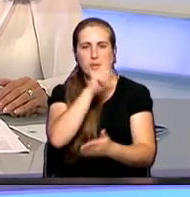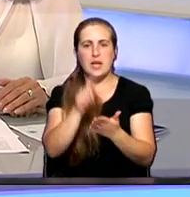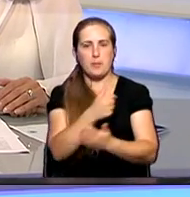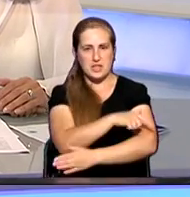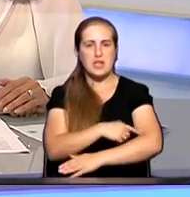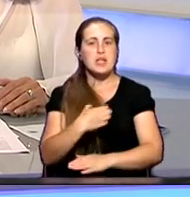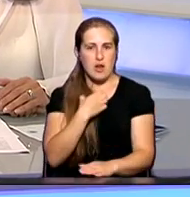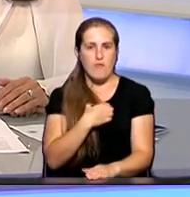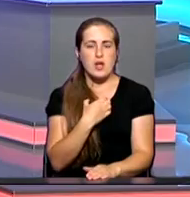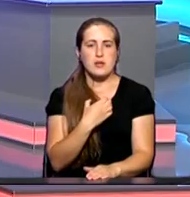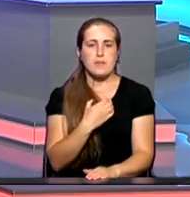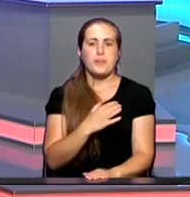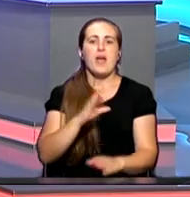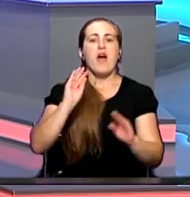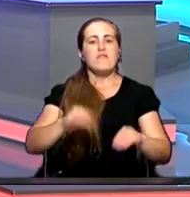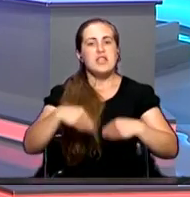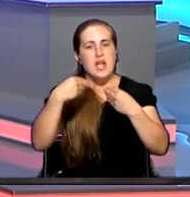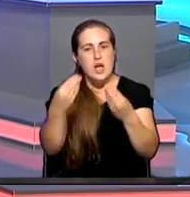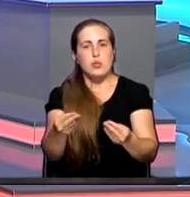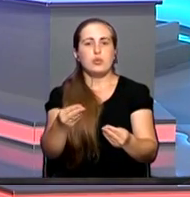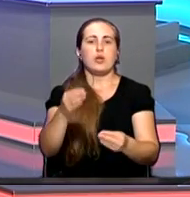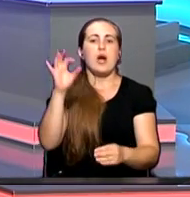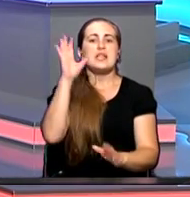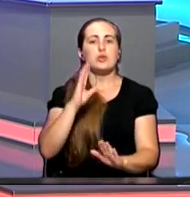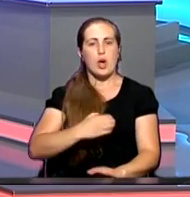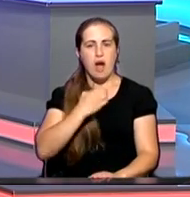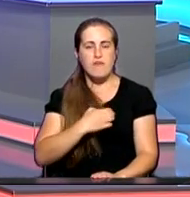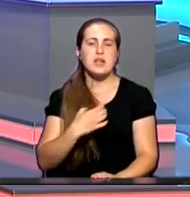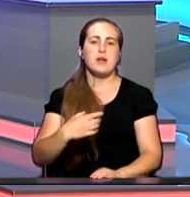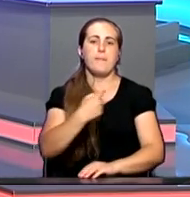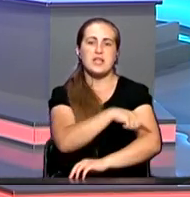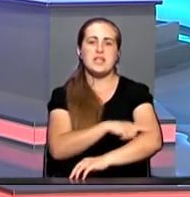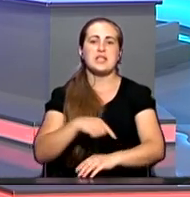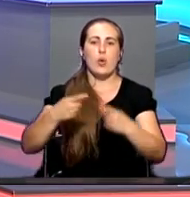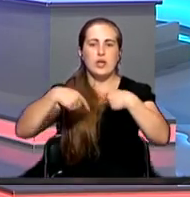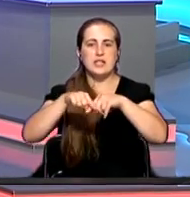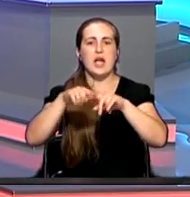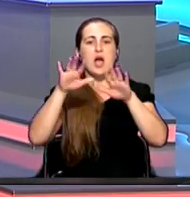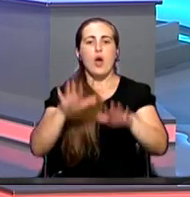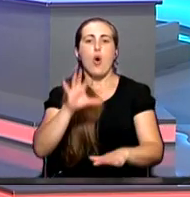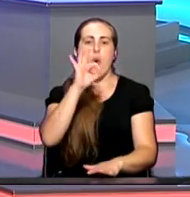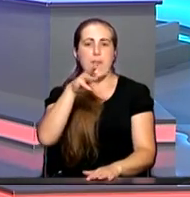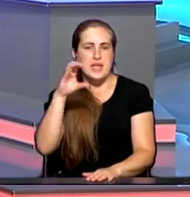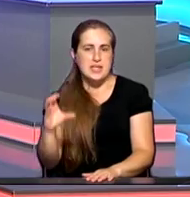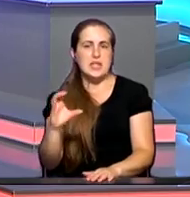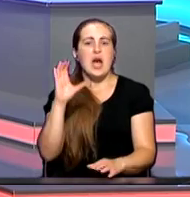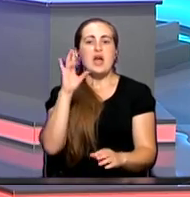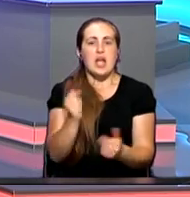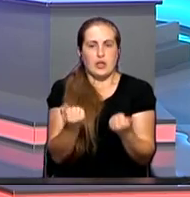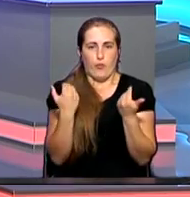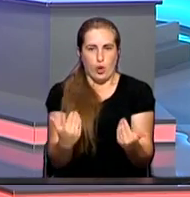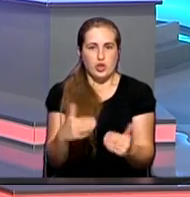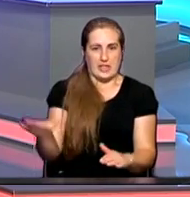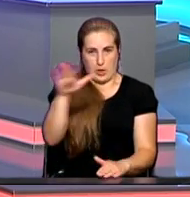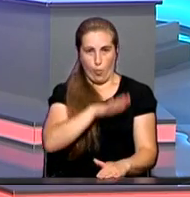страхования получается? Нет, выдают полиса страховые медицинские организации, работающие в системе ОМС. На сегодняшний момент